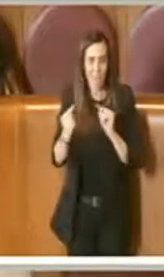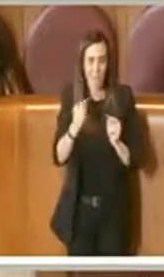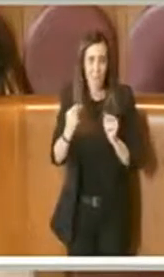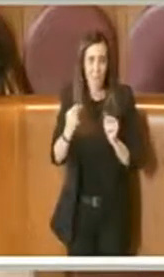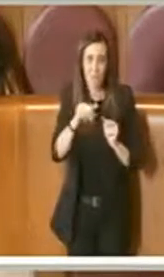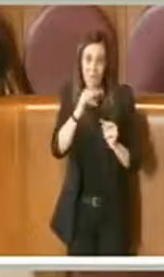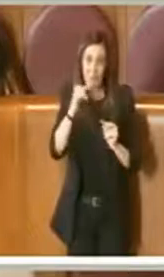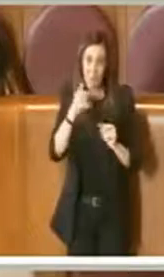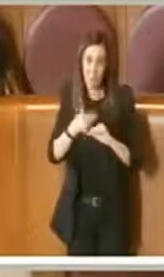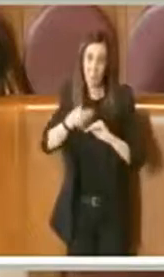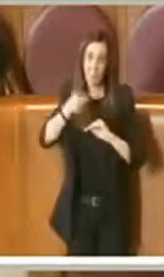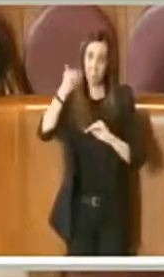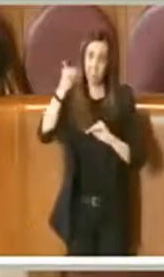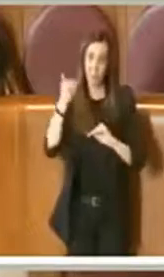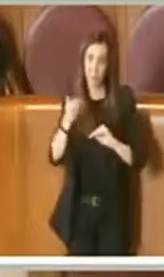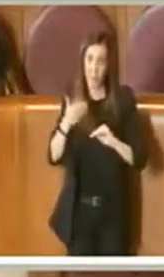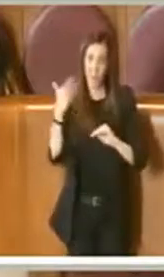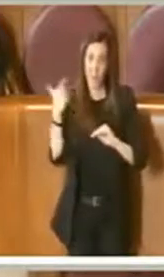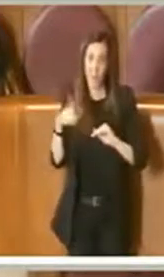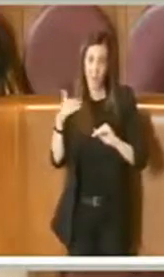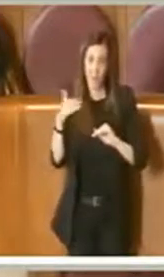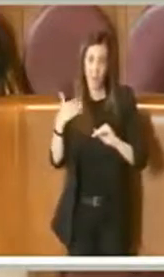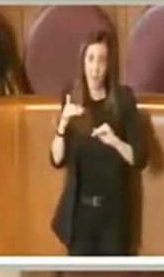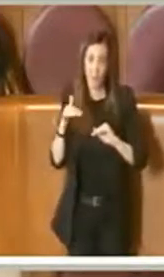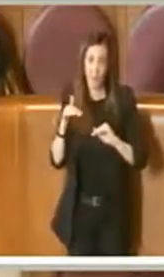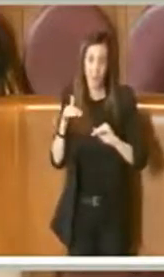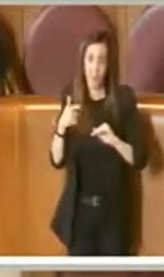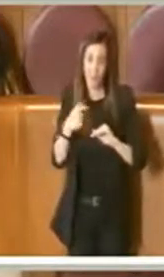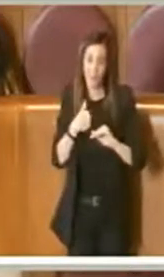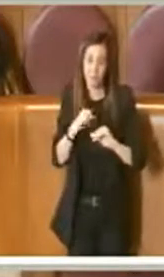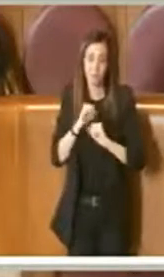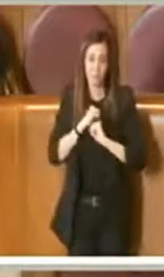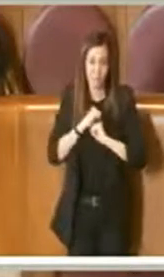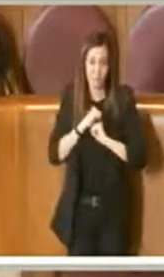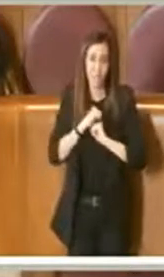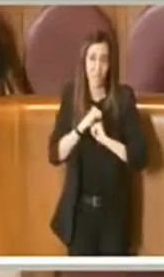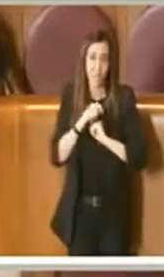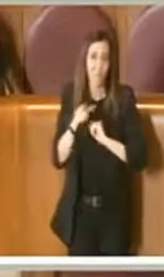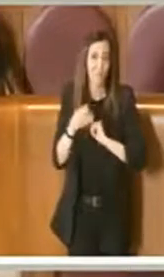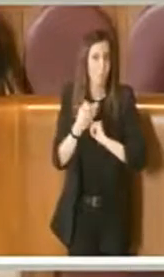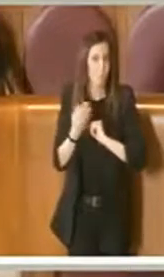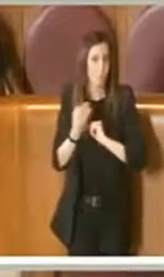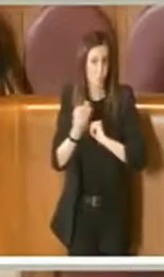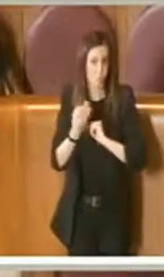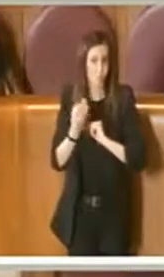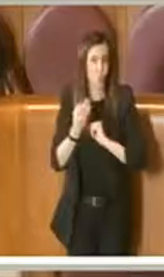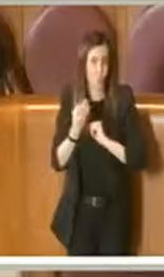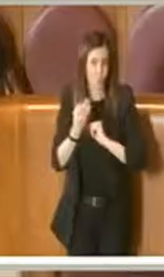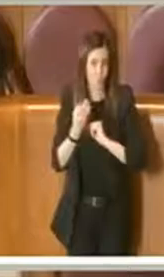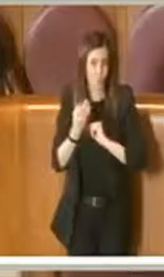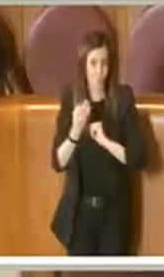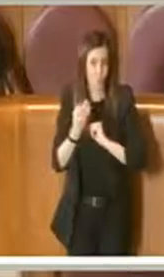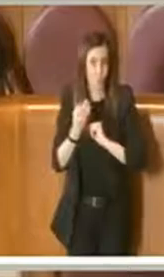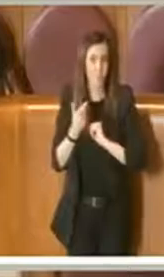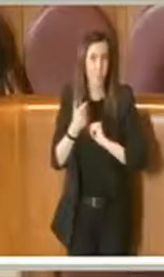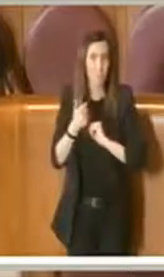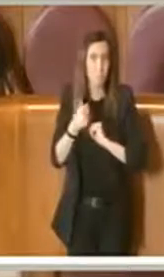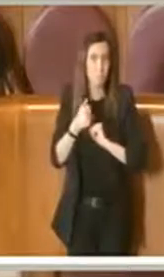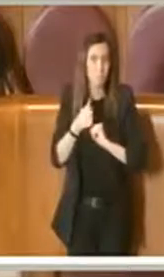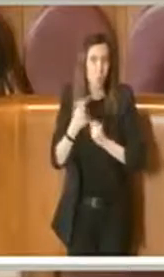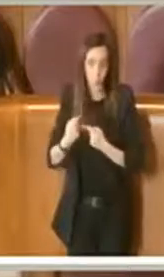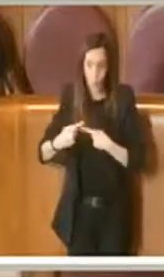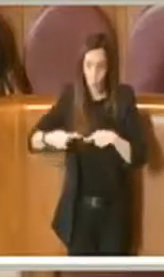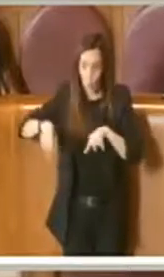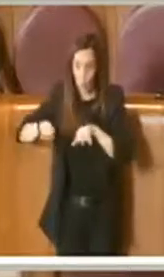prima e io credo che questo sia assolutamente corretto. Mi sono permesso in